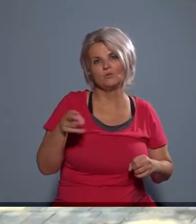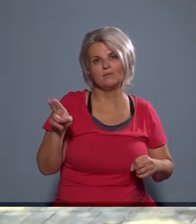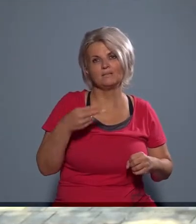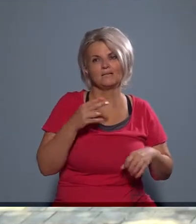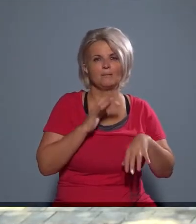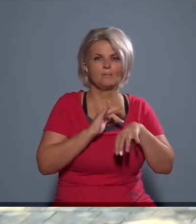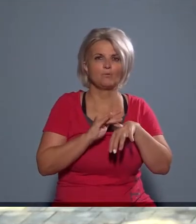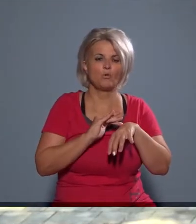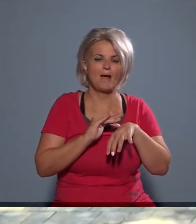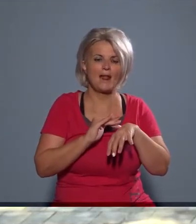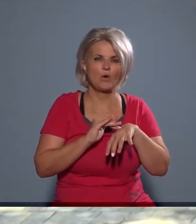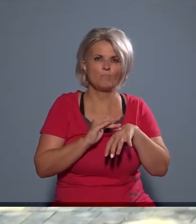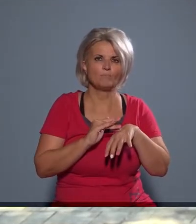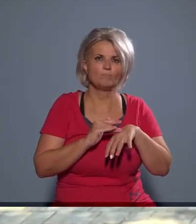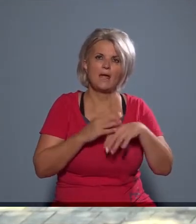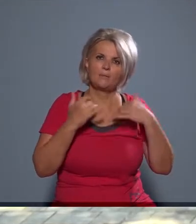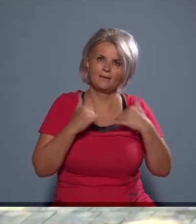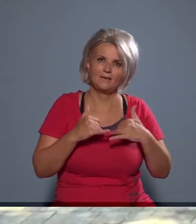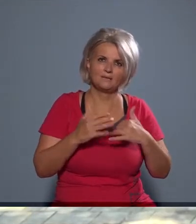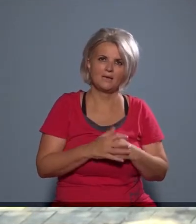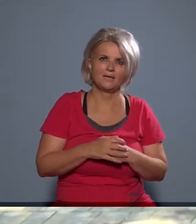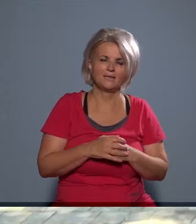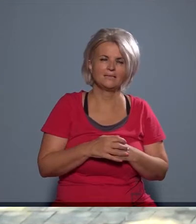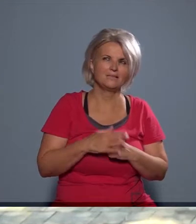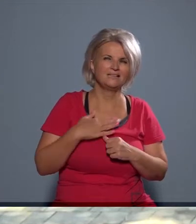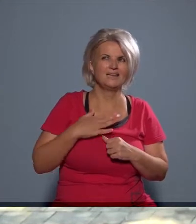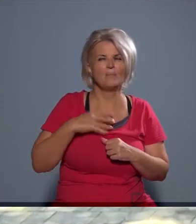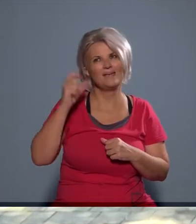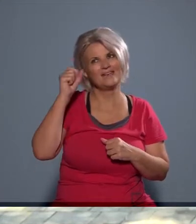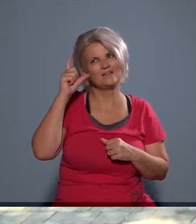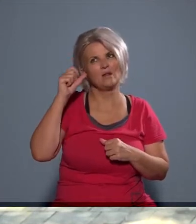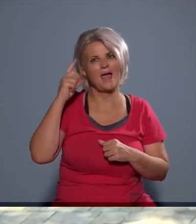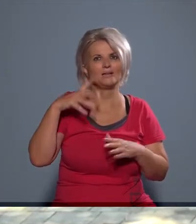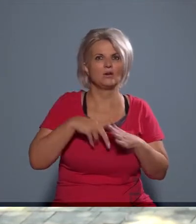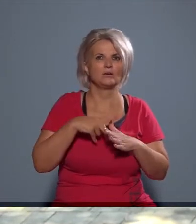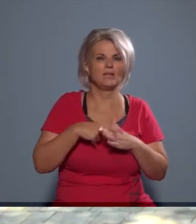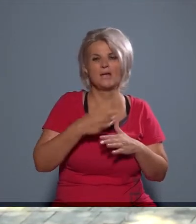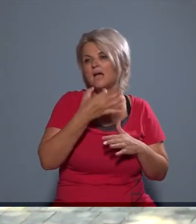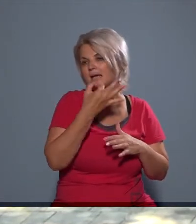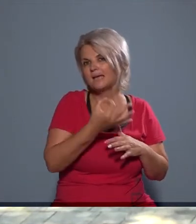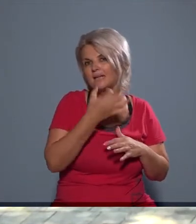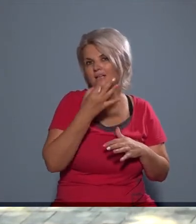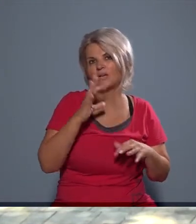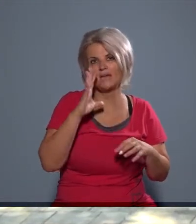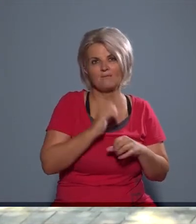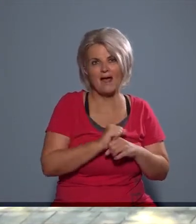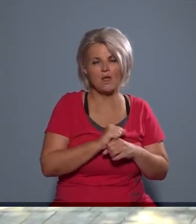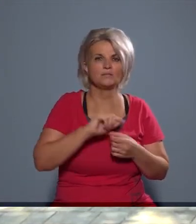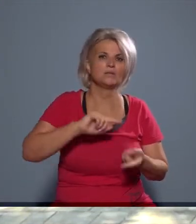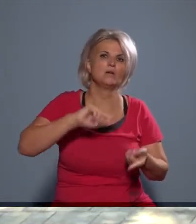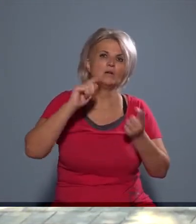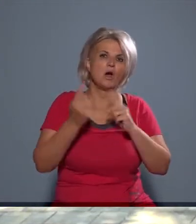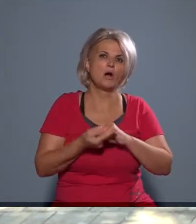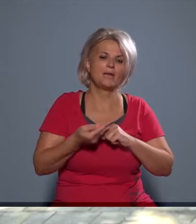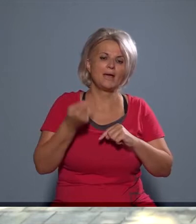azáltal elmélyíteni, hogy nem általam kitalált akadályok vagy kérdésfelvetésekre